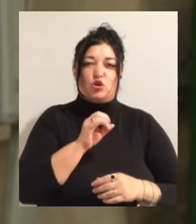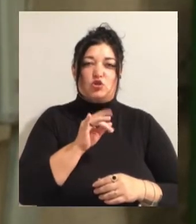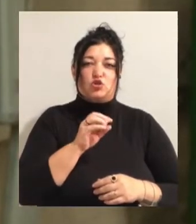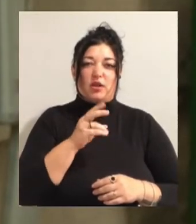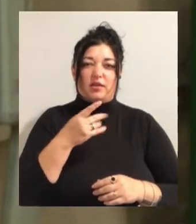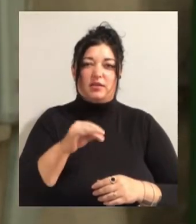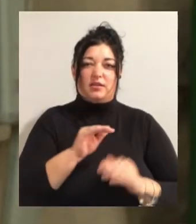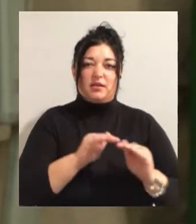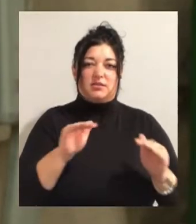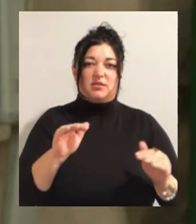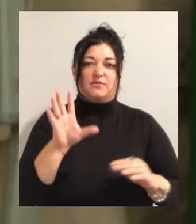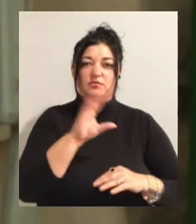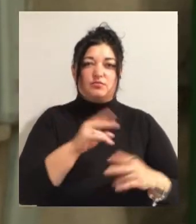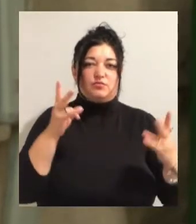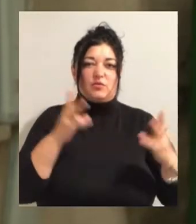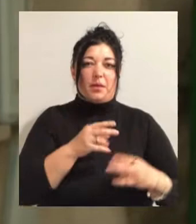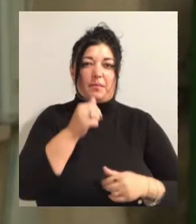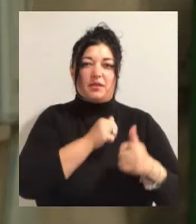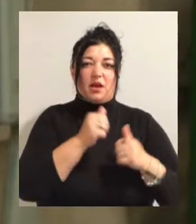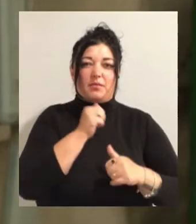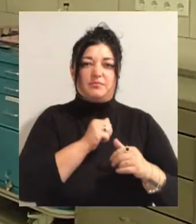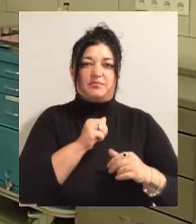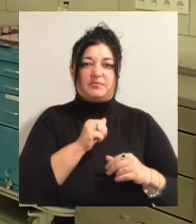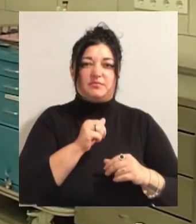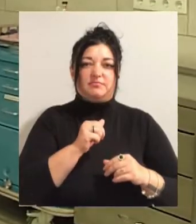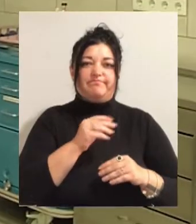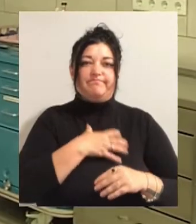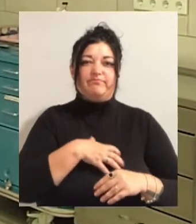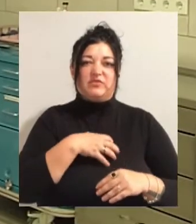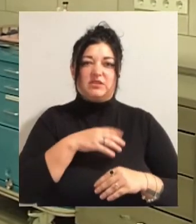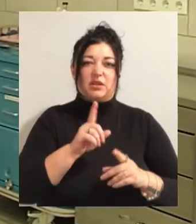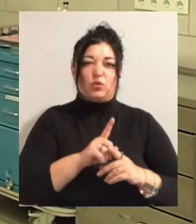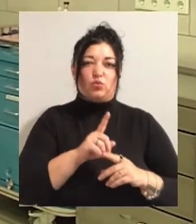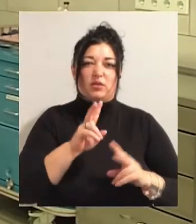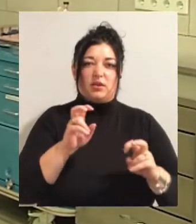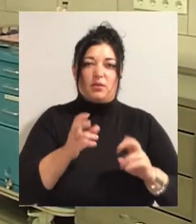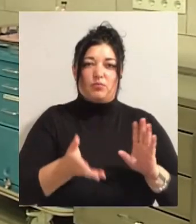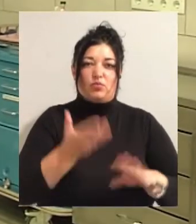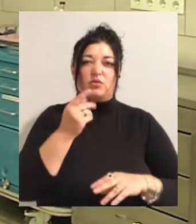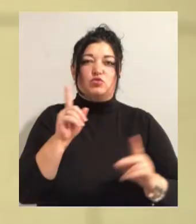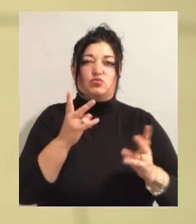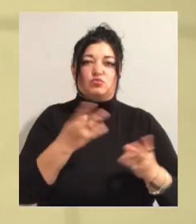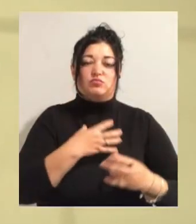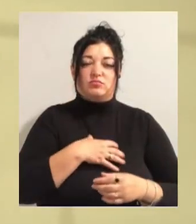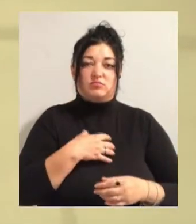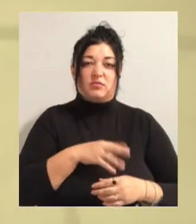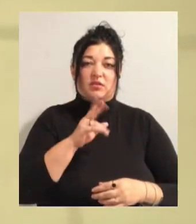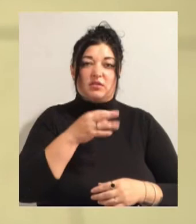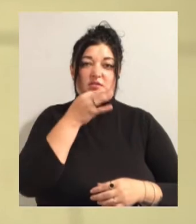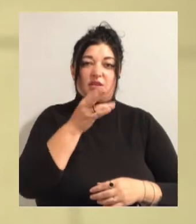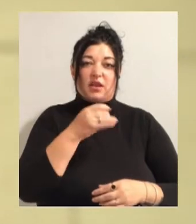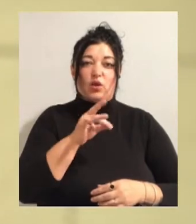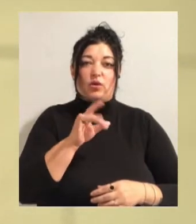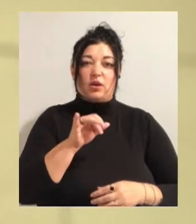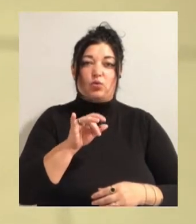Питаємося вистроити таку схему, на що ми можемо збирати. Як зазначив завідувач відділення нейрохірургії Ігор Ющак, медичні лампи для